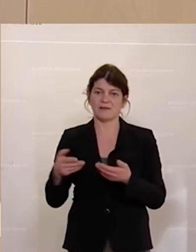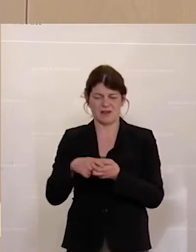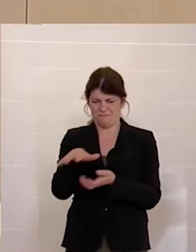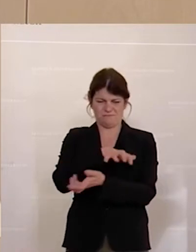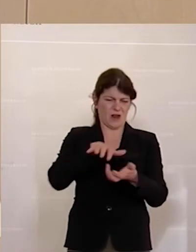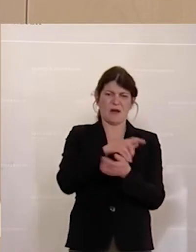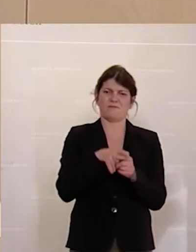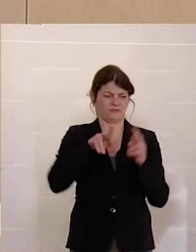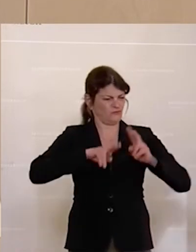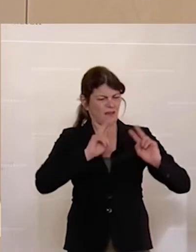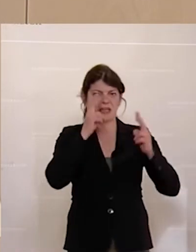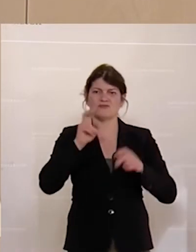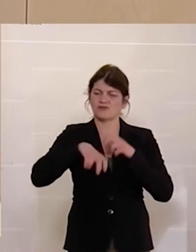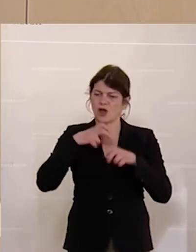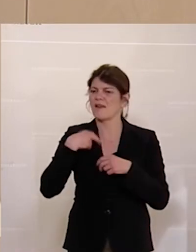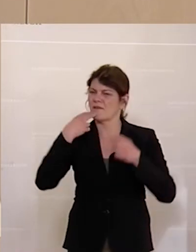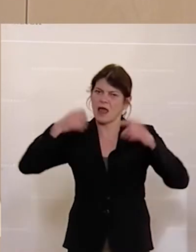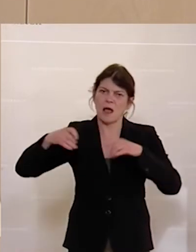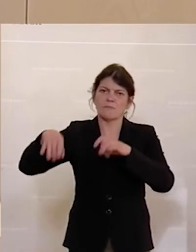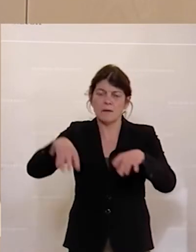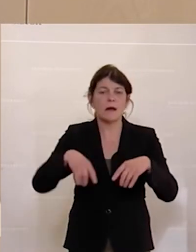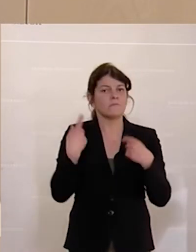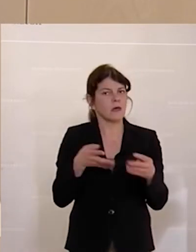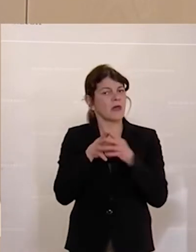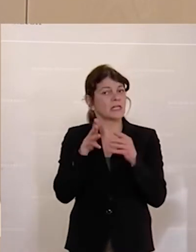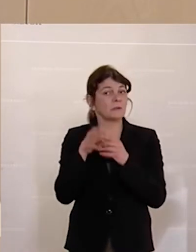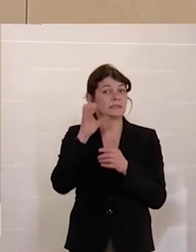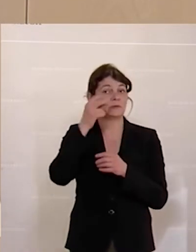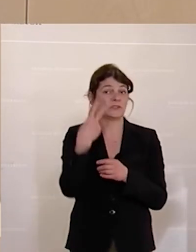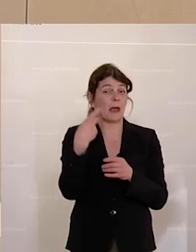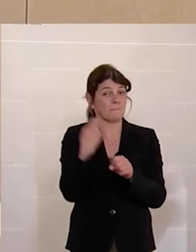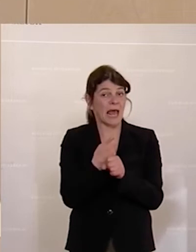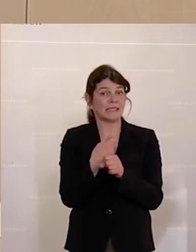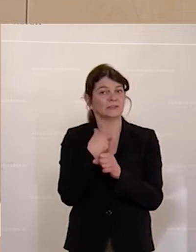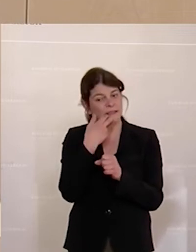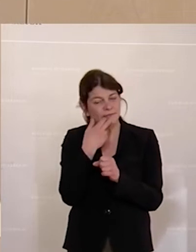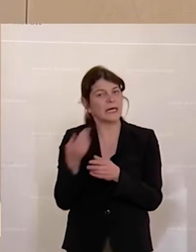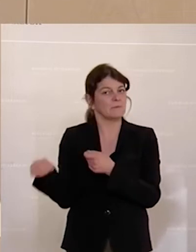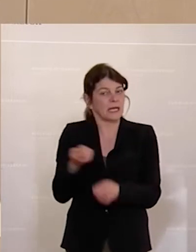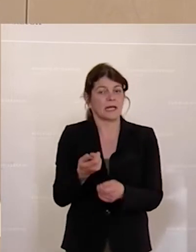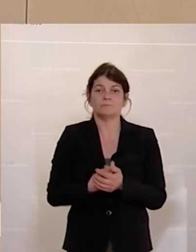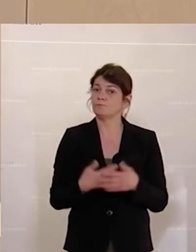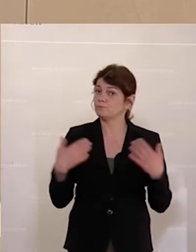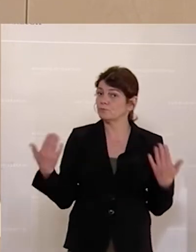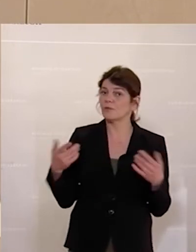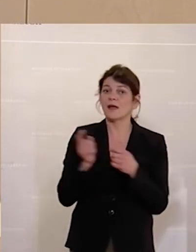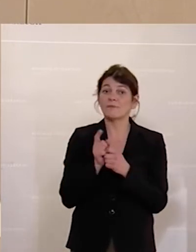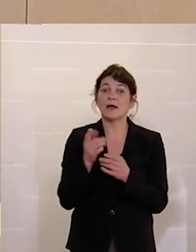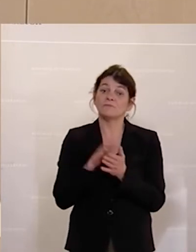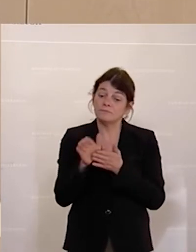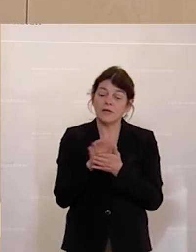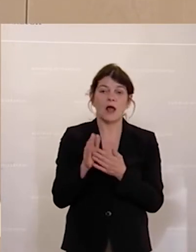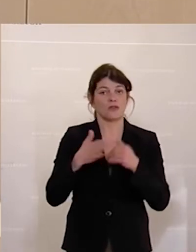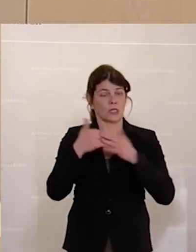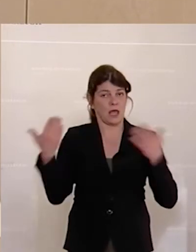Energiesteuern einfach abschaffen würden und einen wirklich transparenten CO2-Preis nach vorne bringen würden. Das Ganze aufkommensneutral, möchte ich dazu sagen,